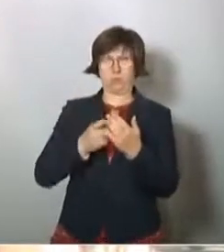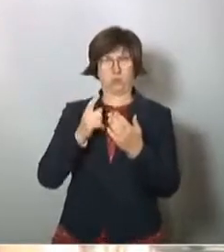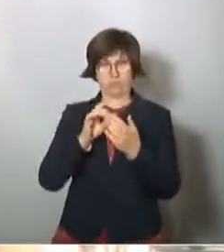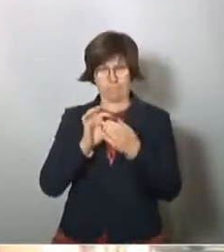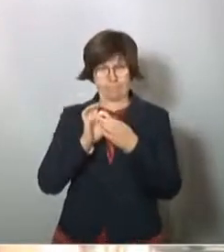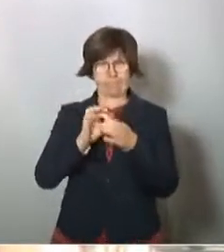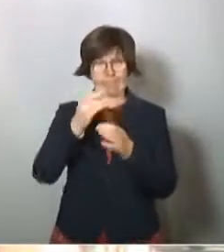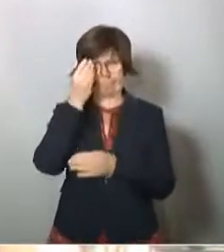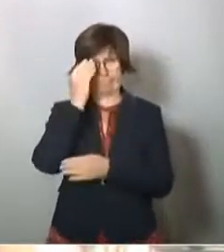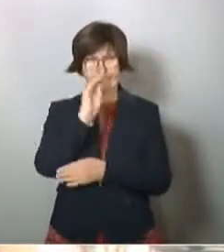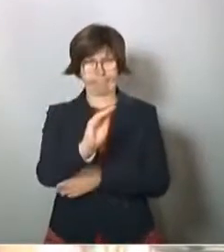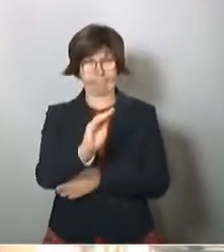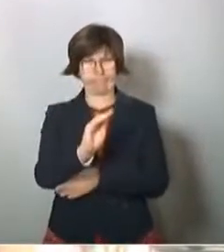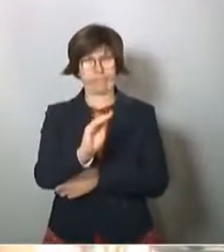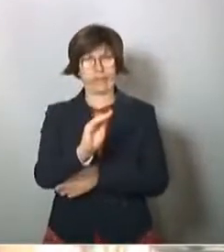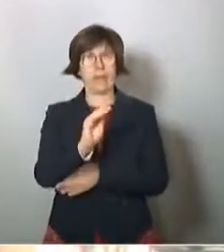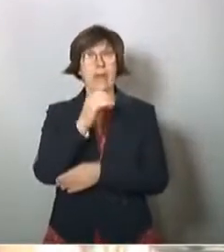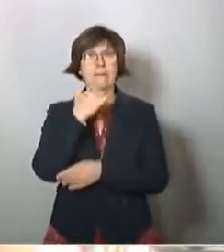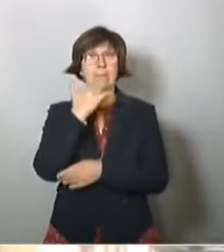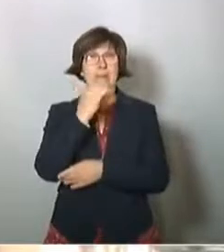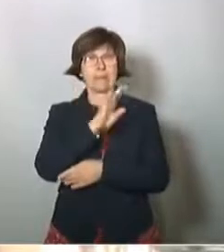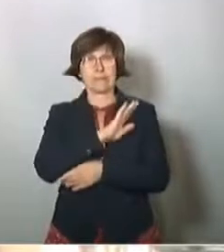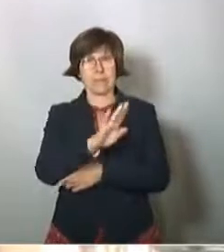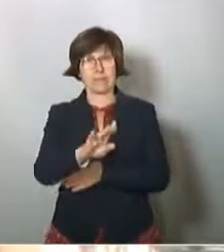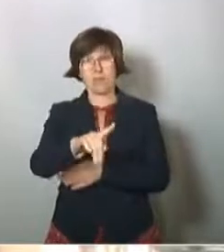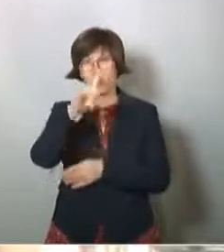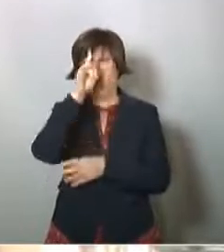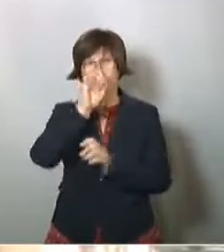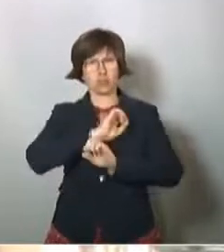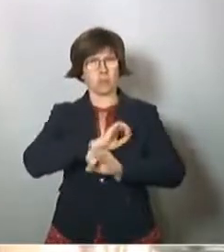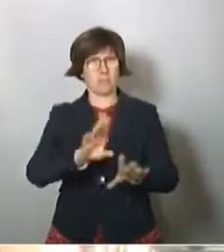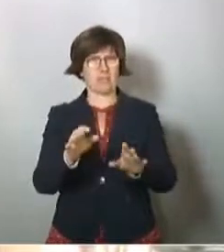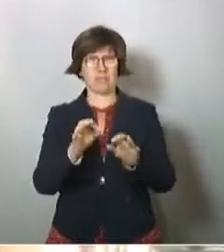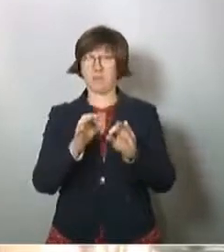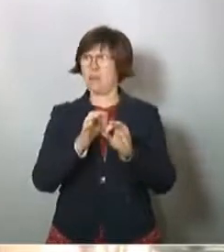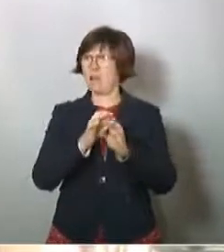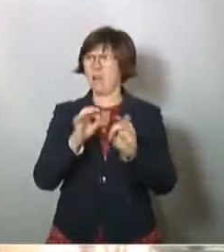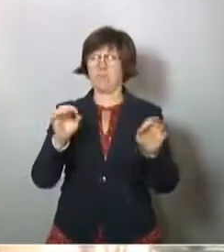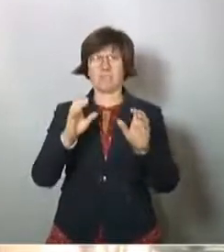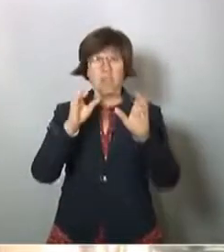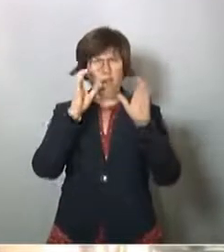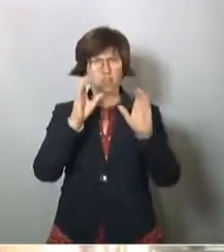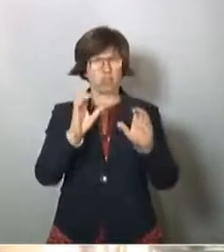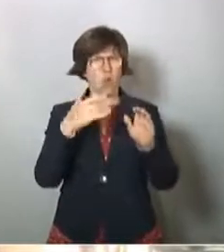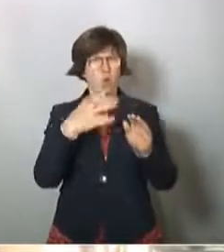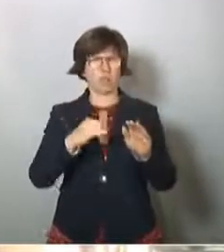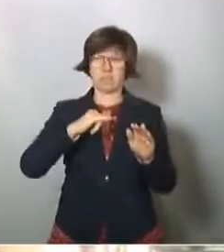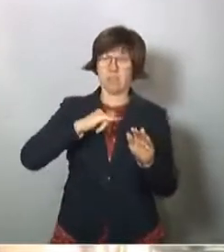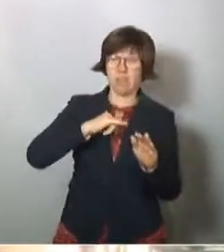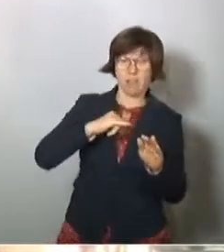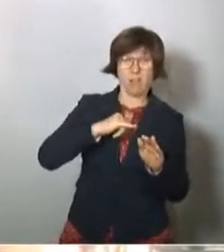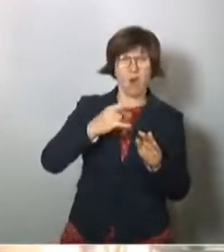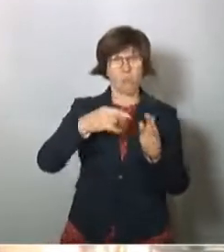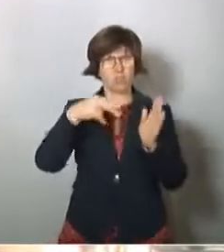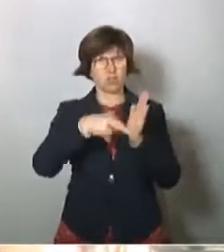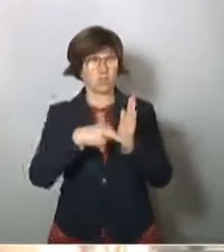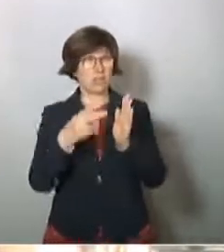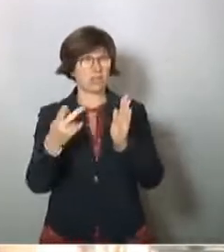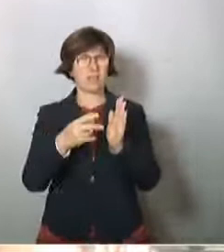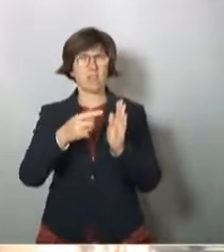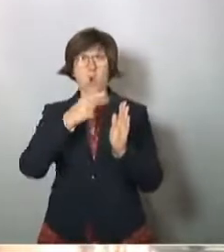hingewiesen haben. Was der Bericht nicht ist, deutschen Medien haben sich da, Tagesschau hat sich da für interessiert, ob da drin